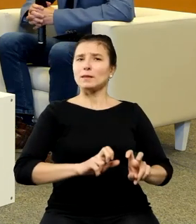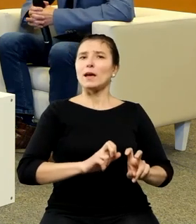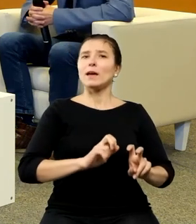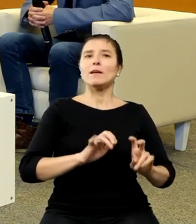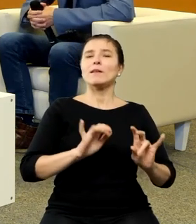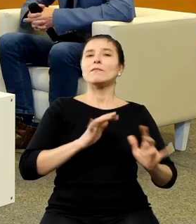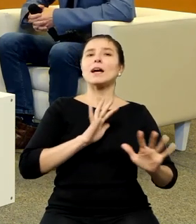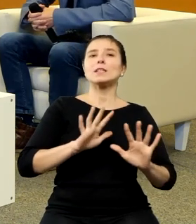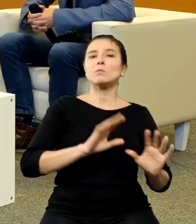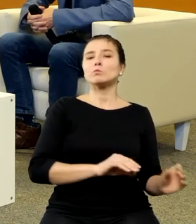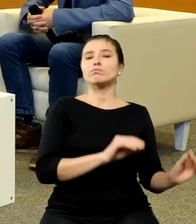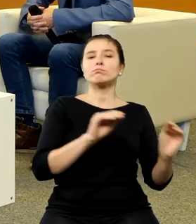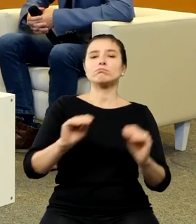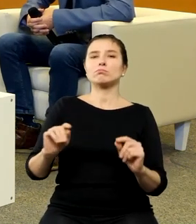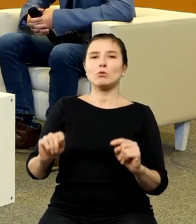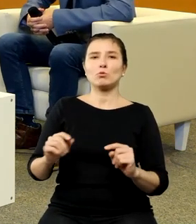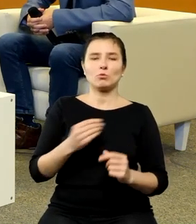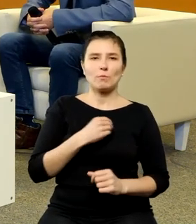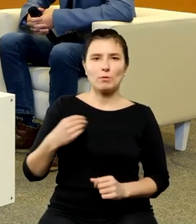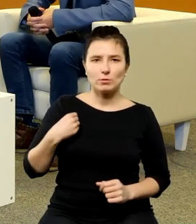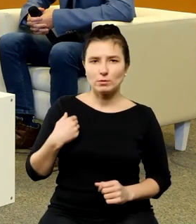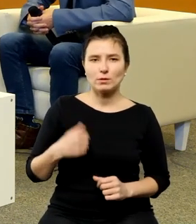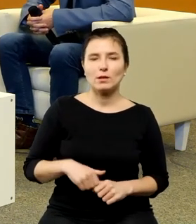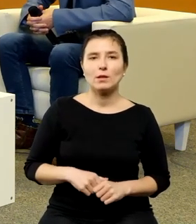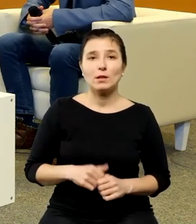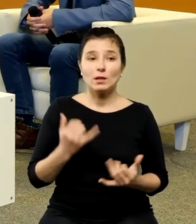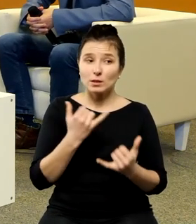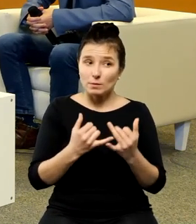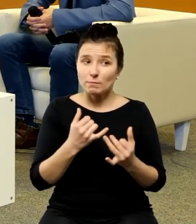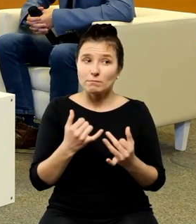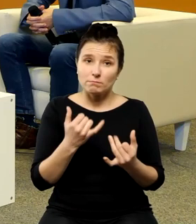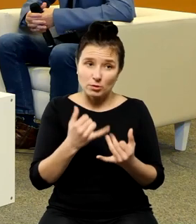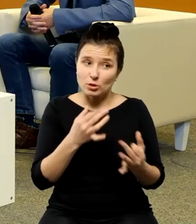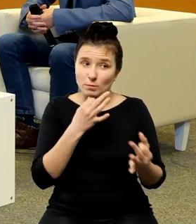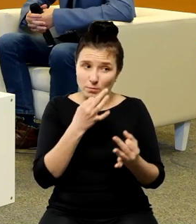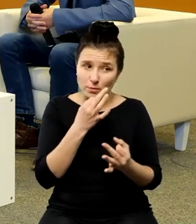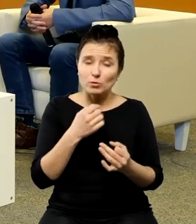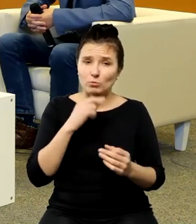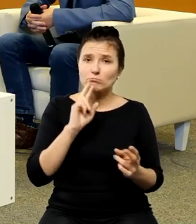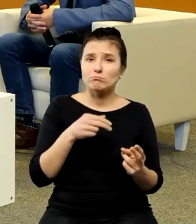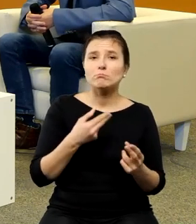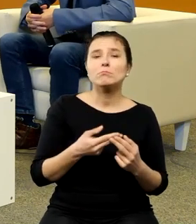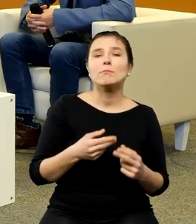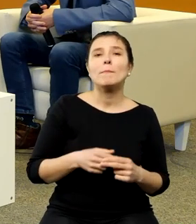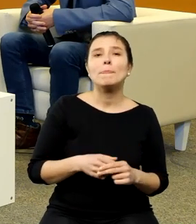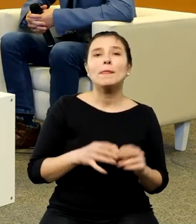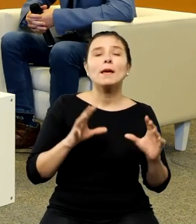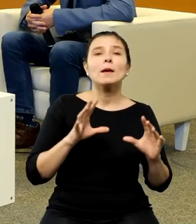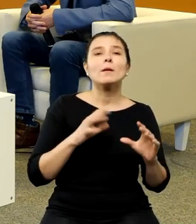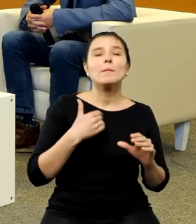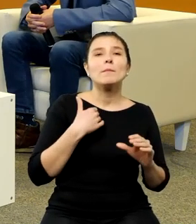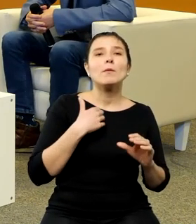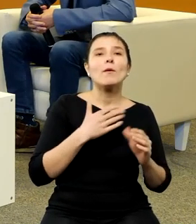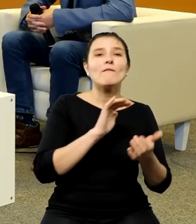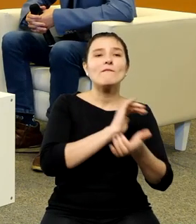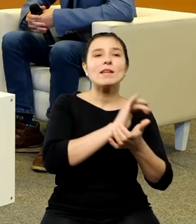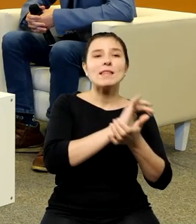to we wstępie do wydania faksymilowego